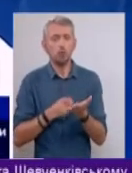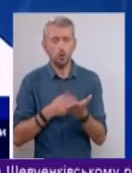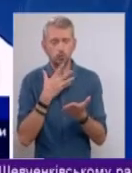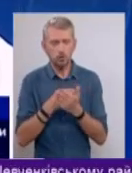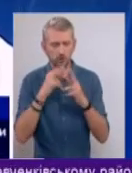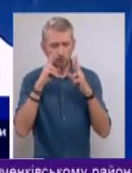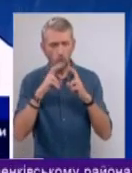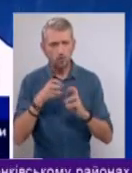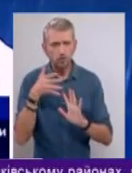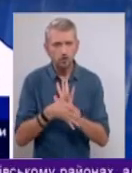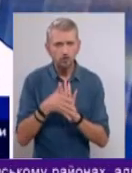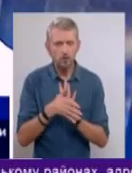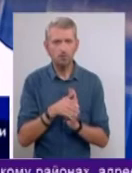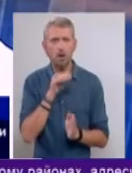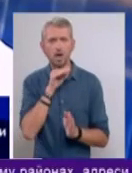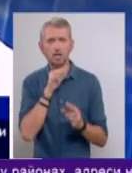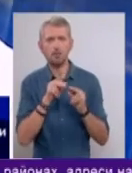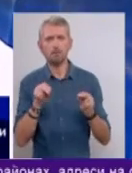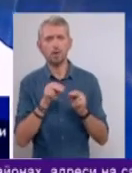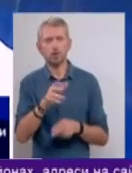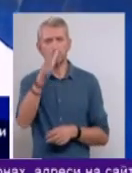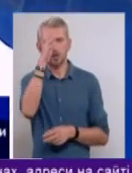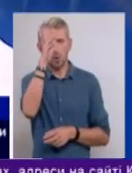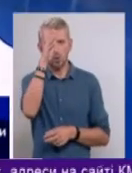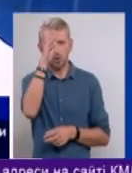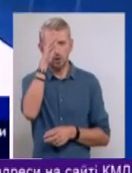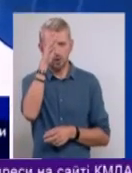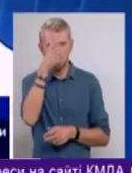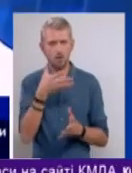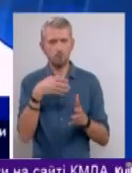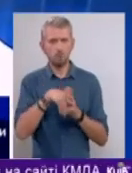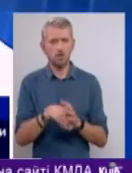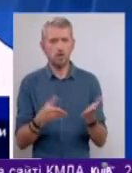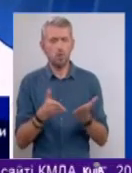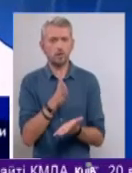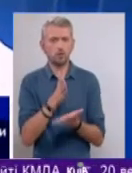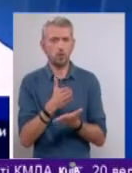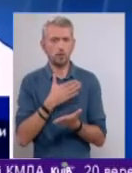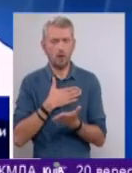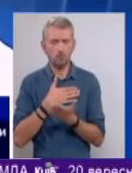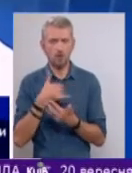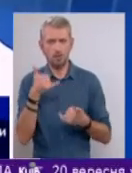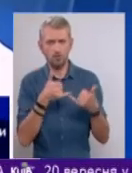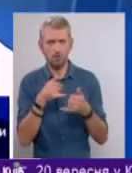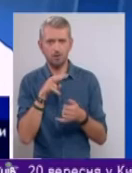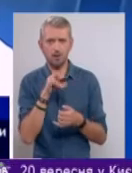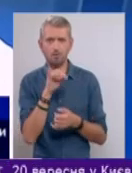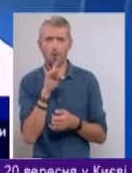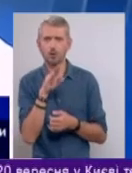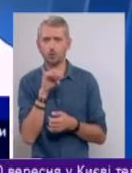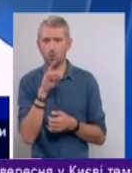дослідженнями. Академія педагогічних наук, в межах якої існує наша лабораторія, вже